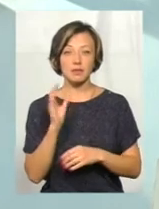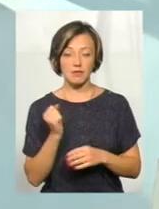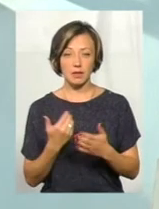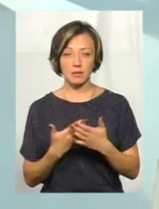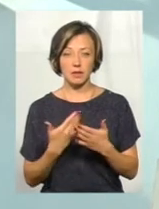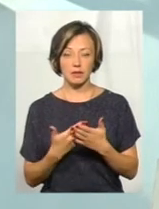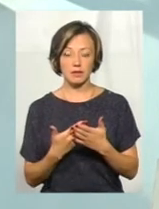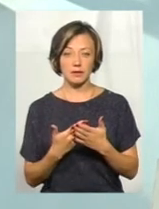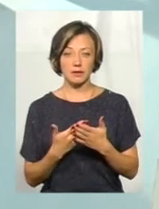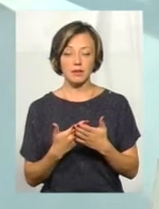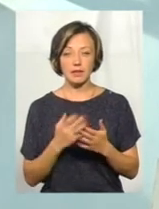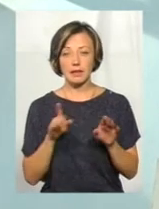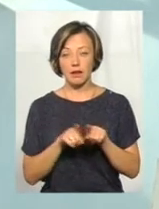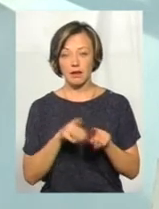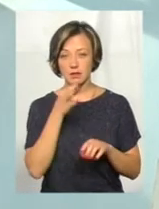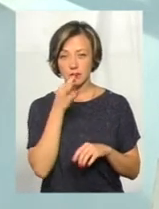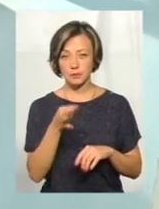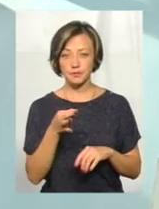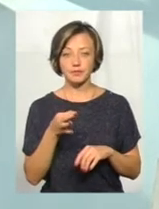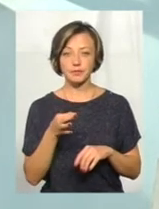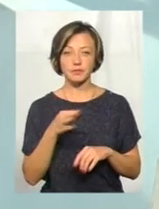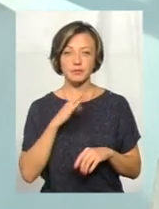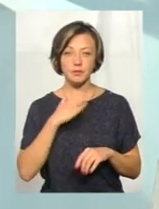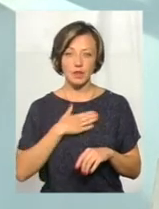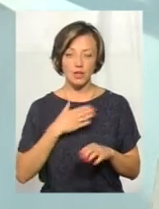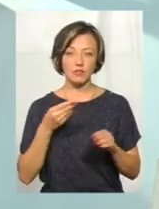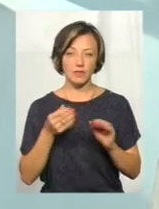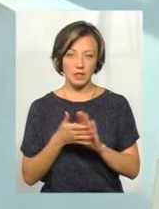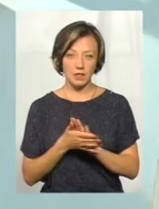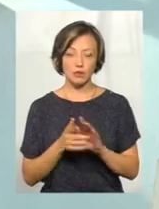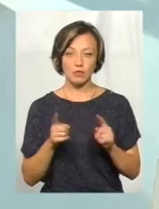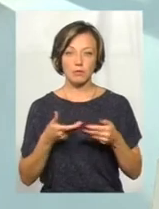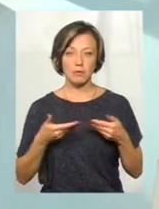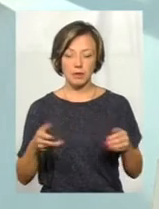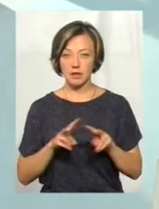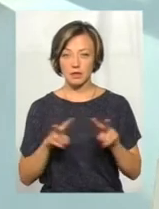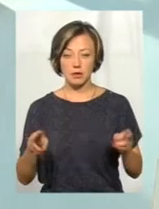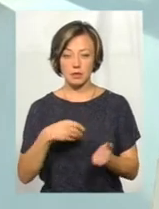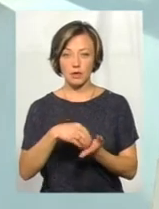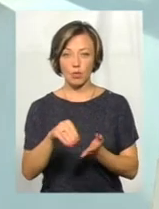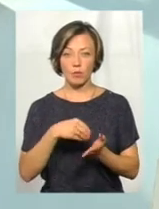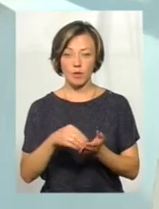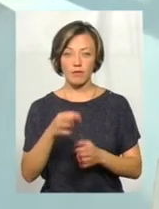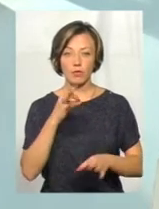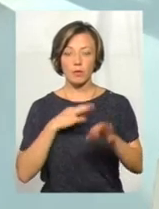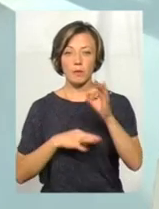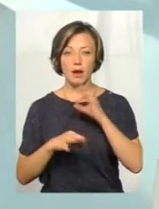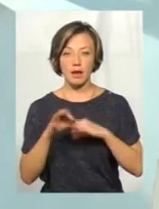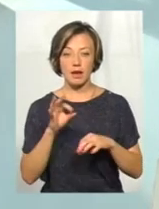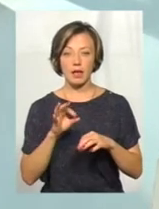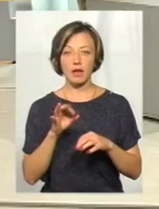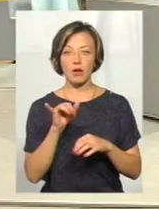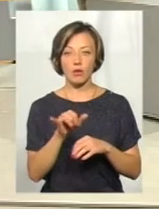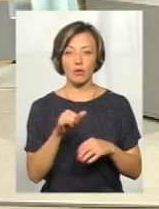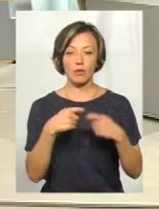скажімо так. І це наші витрати, тому що ми так само закуповуємо ліки в дистриб